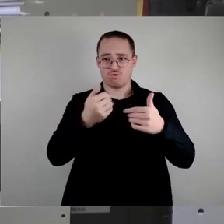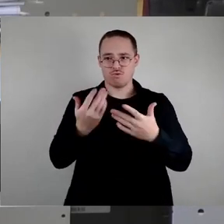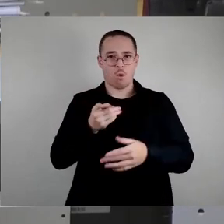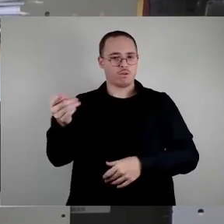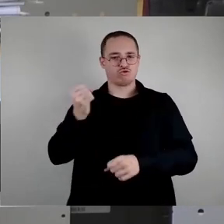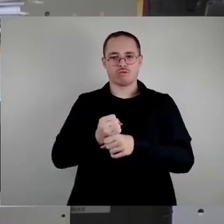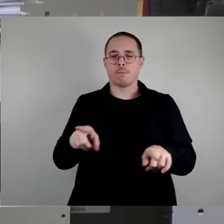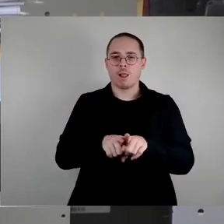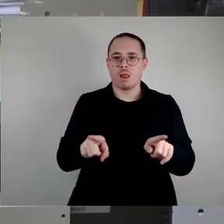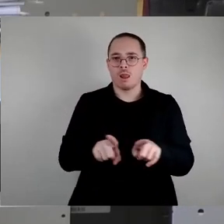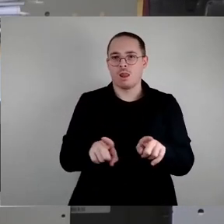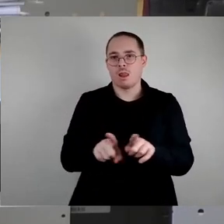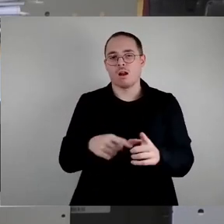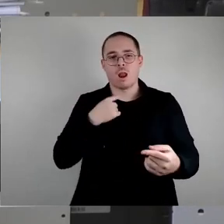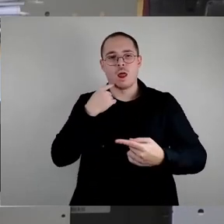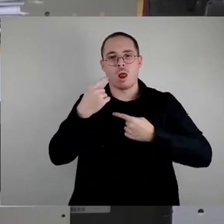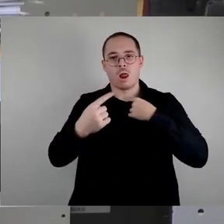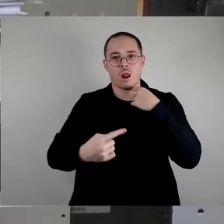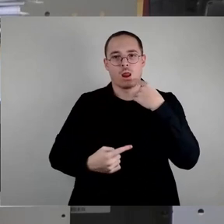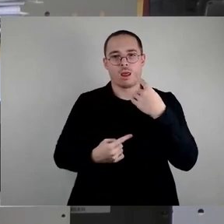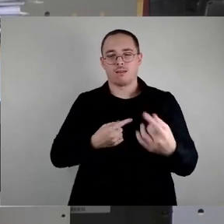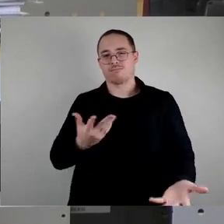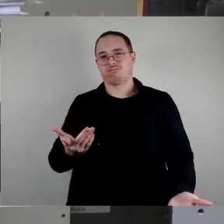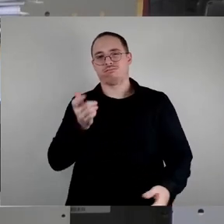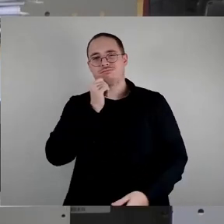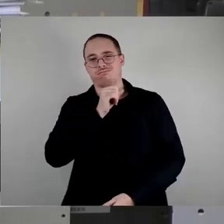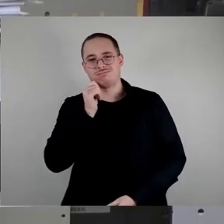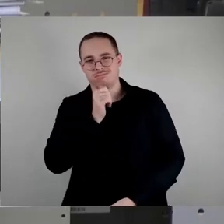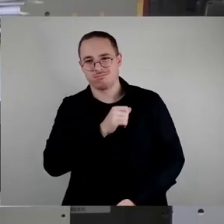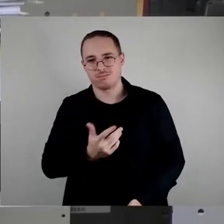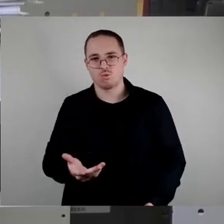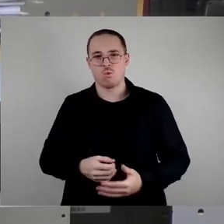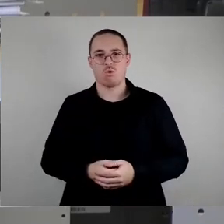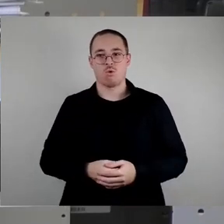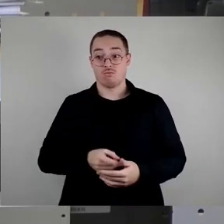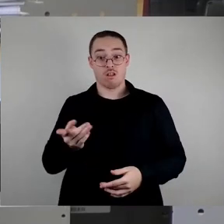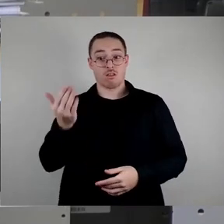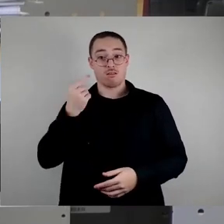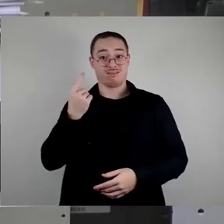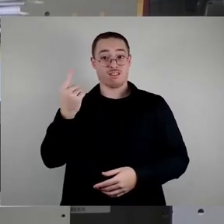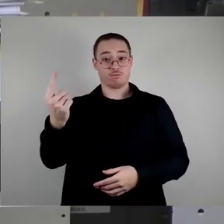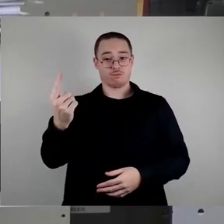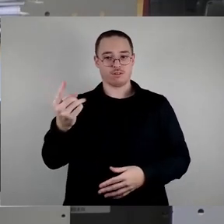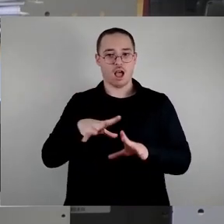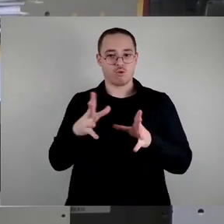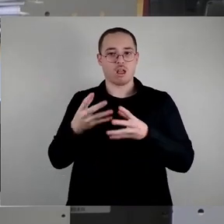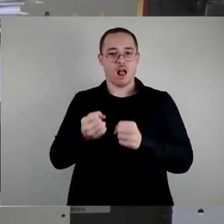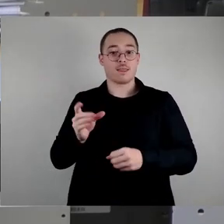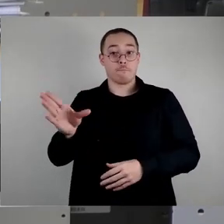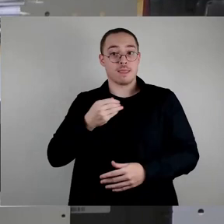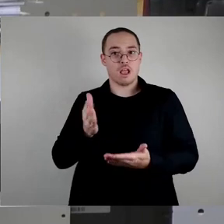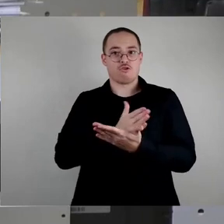aber wenn ihr dann bei einem Haushalt irgendwie mitmacht, dann ist das, sage ich mal, kein Thema mehr für euch. Also das finde ich dann auch nicht besonders